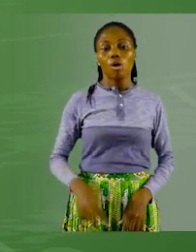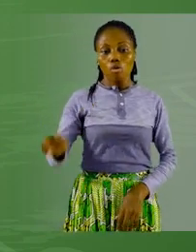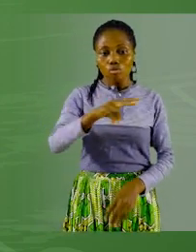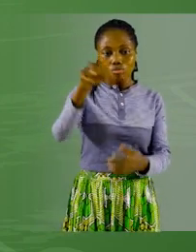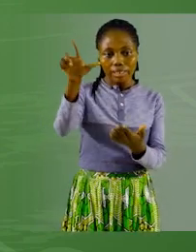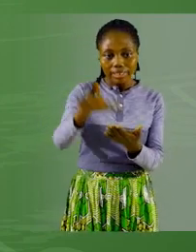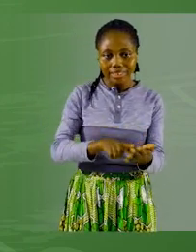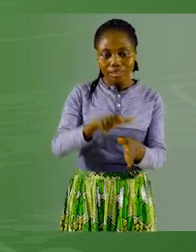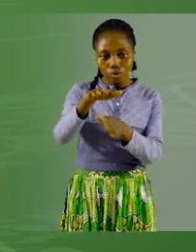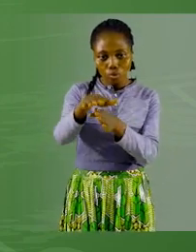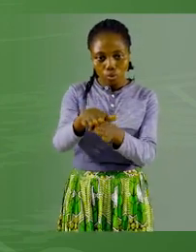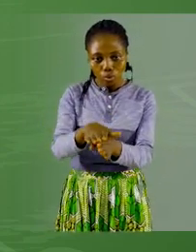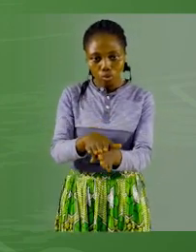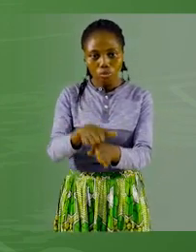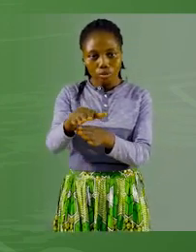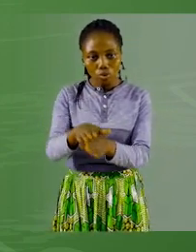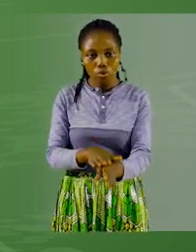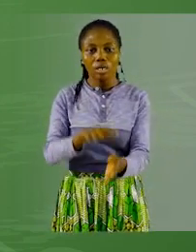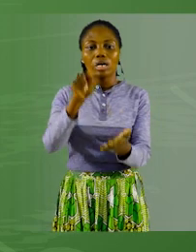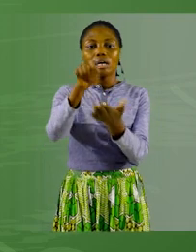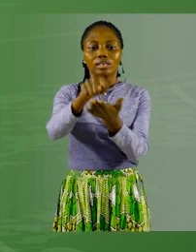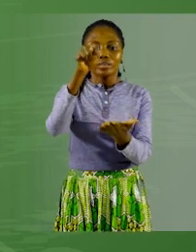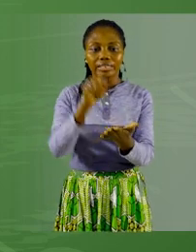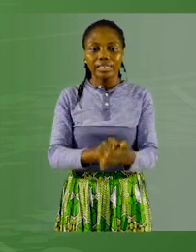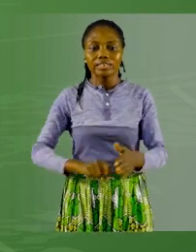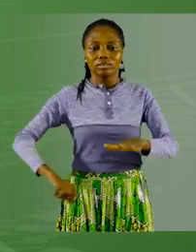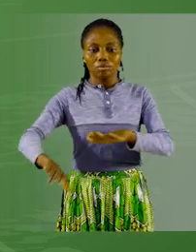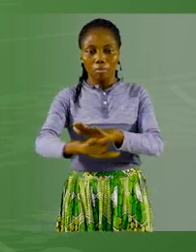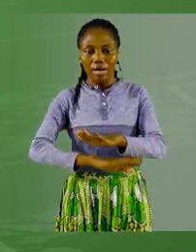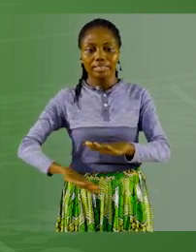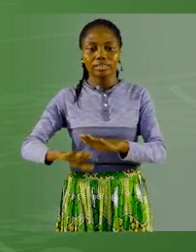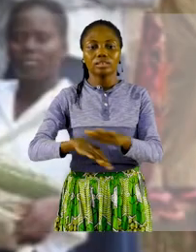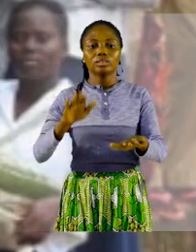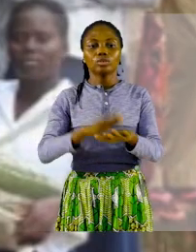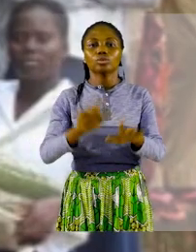silencieusement le test de base au tableau.